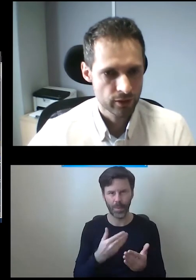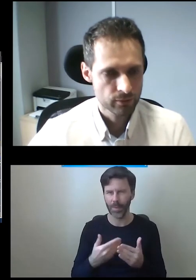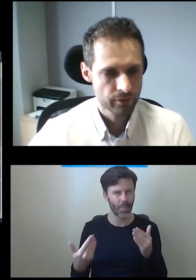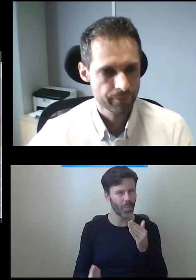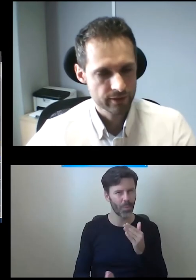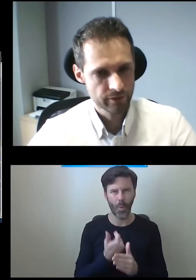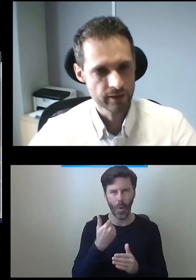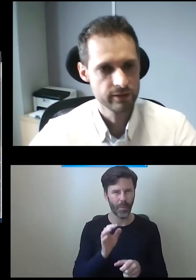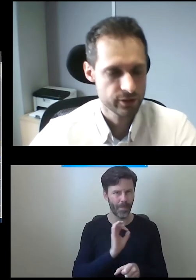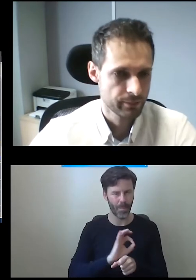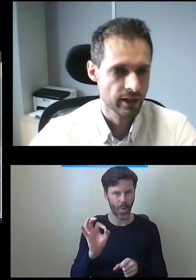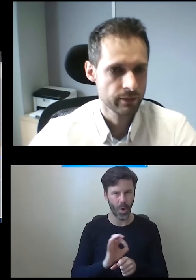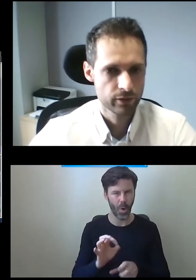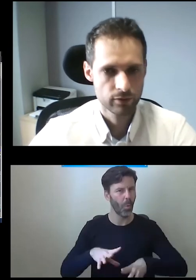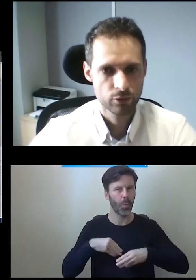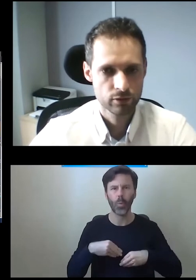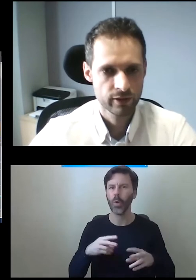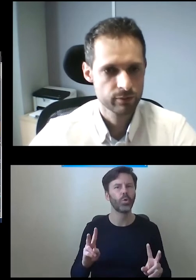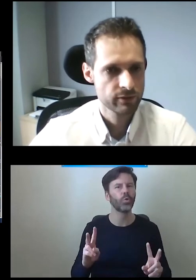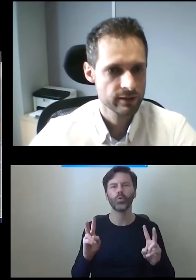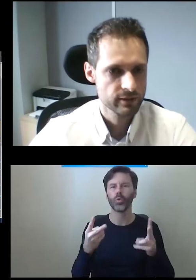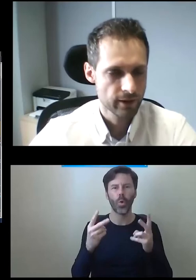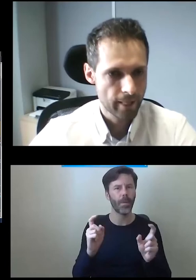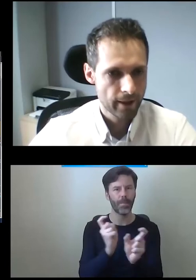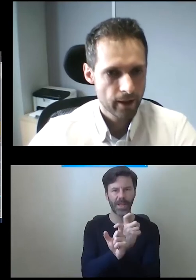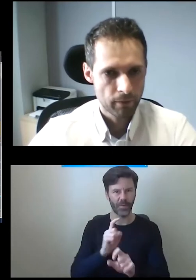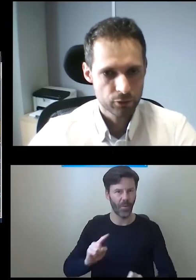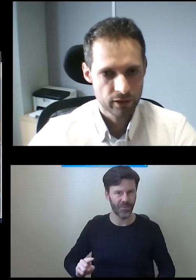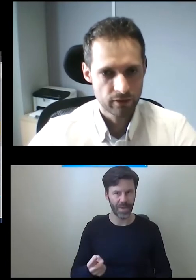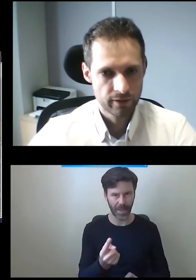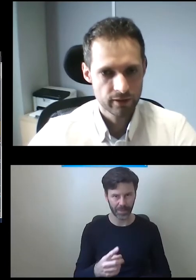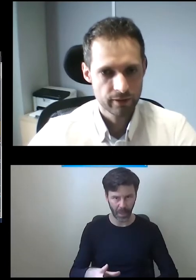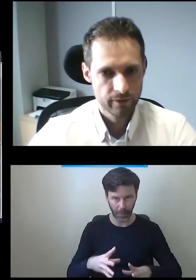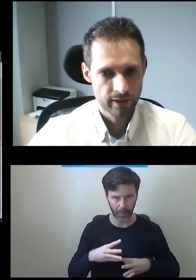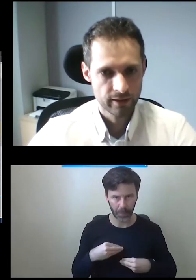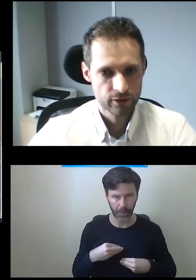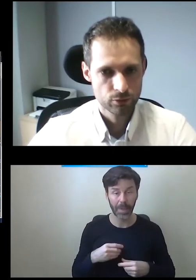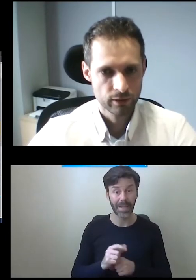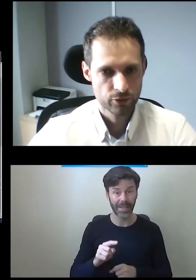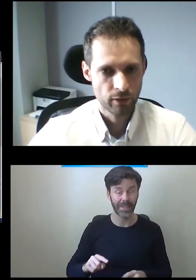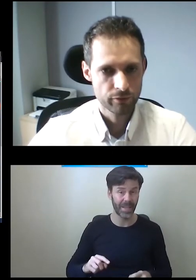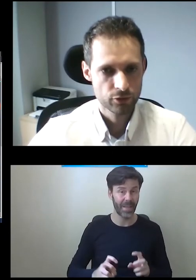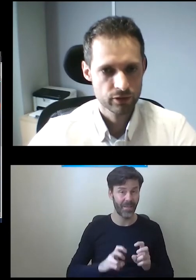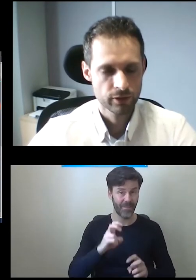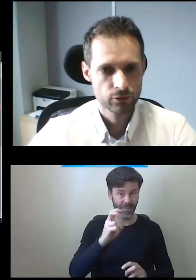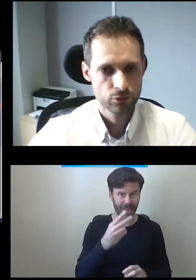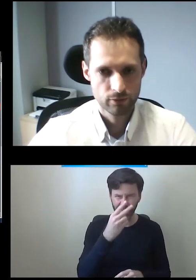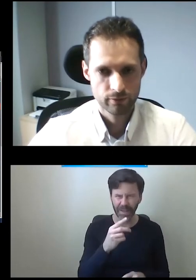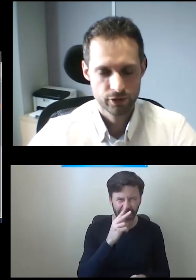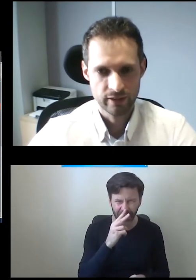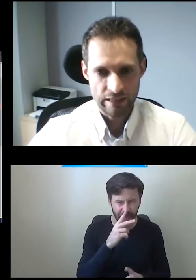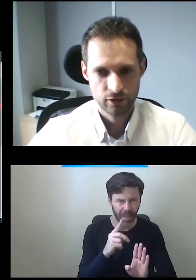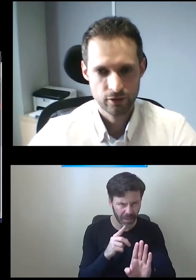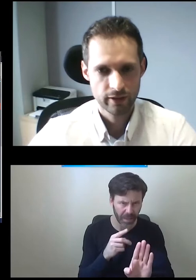który otrzymaliśmy z Francji, czy zapytanie projektowe, które otrzymaliśmy z Francji. Mamy tutaj dwie windy, jedna jest tutaj może mało widoczna, bo jest dużo